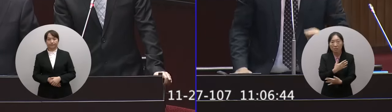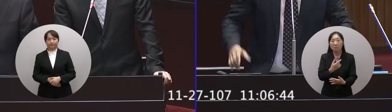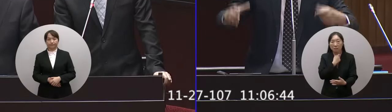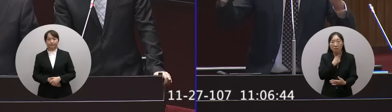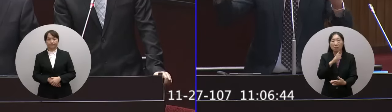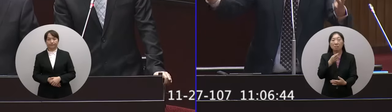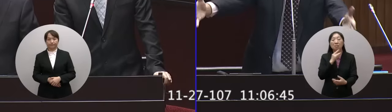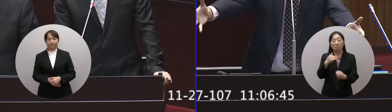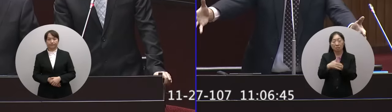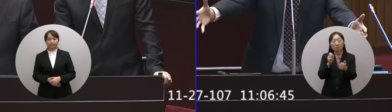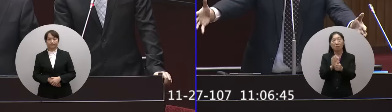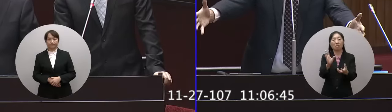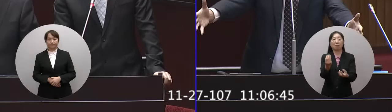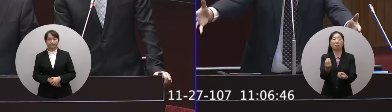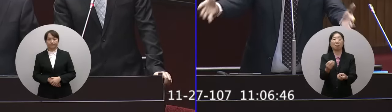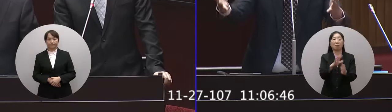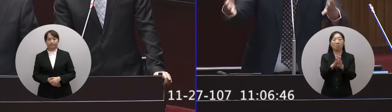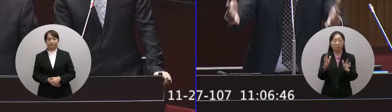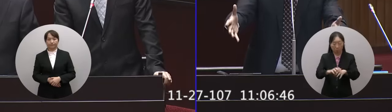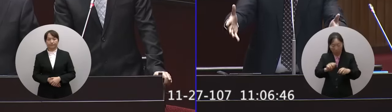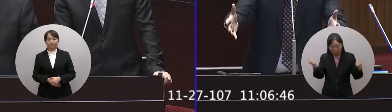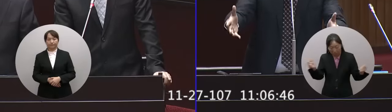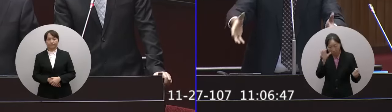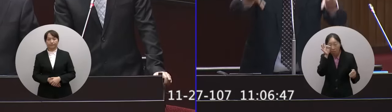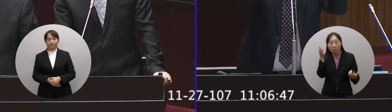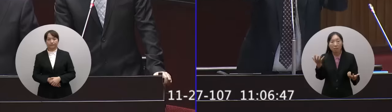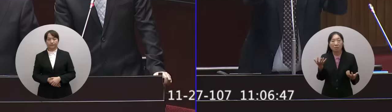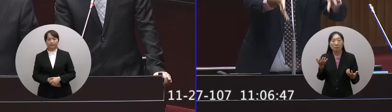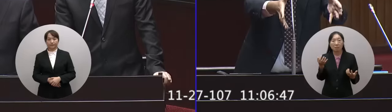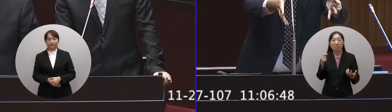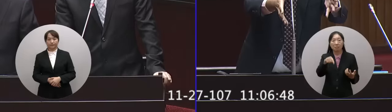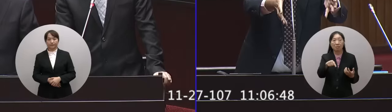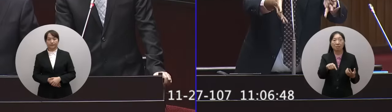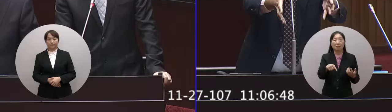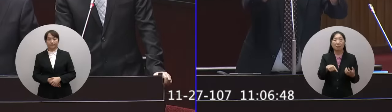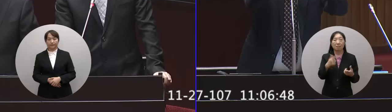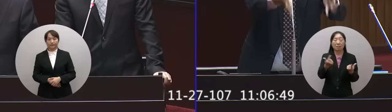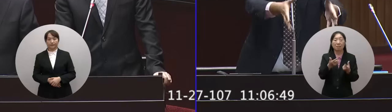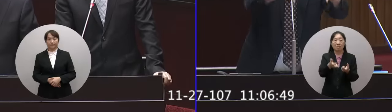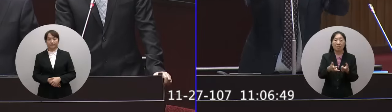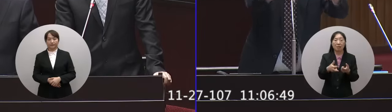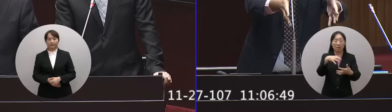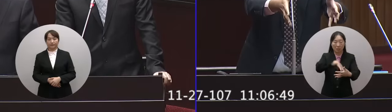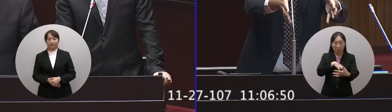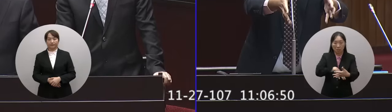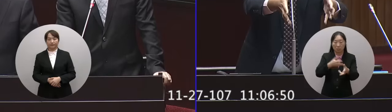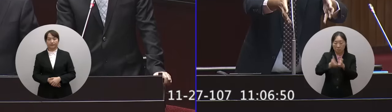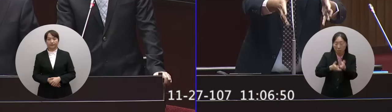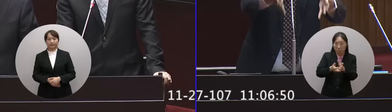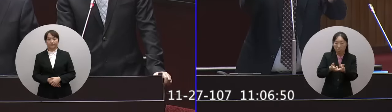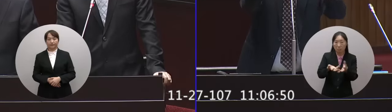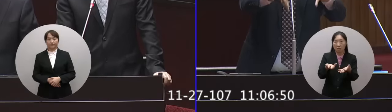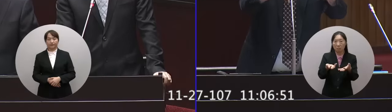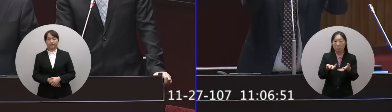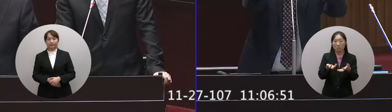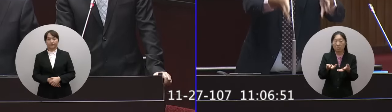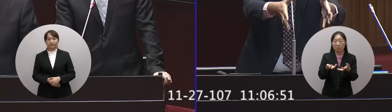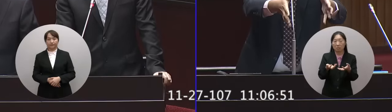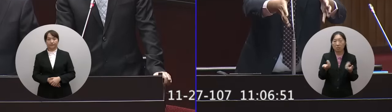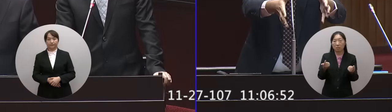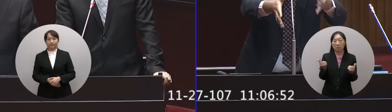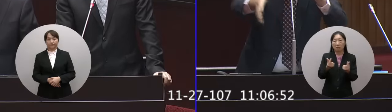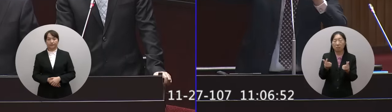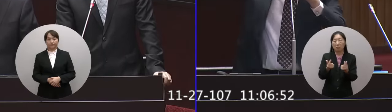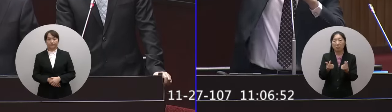沒有保養一打開以後對於整個油煮風泡裡面的油它要發生